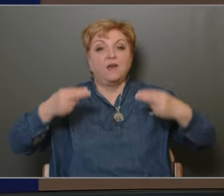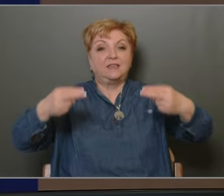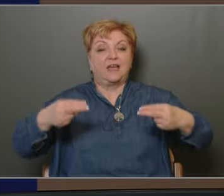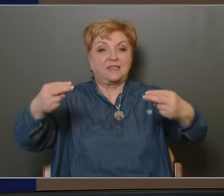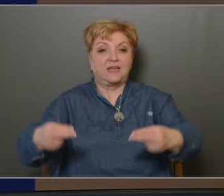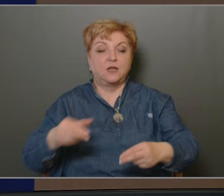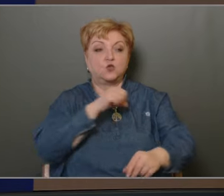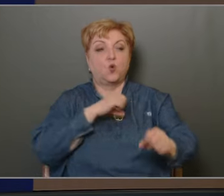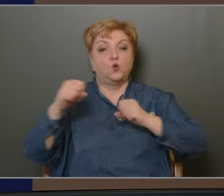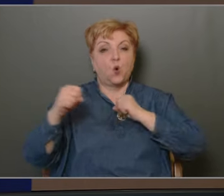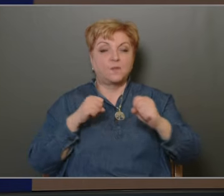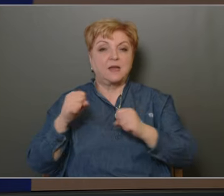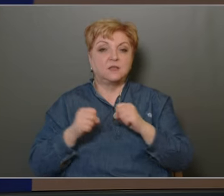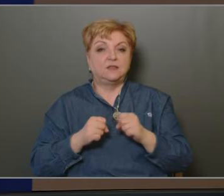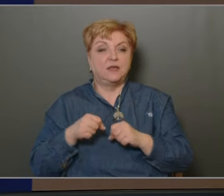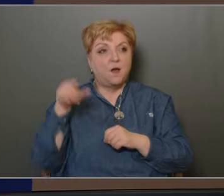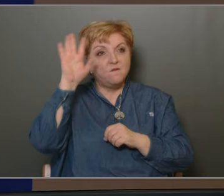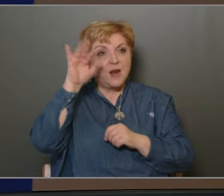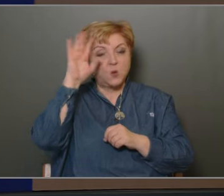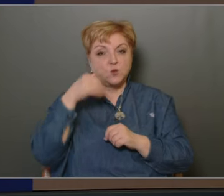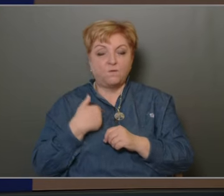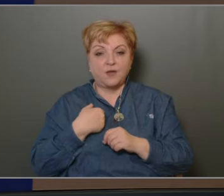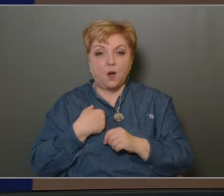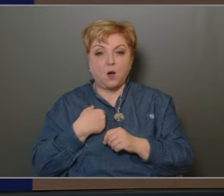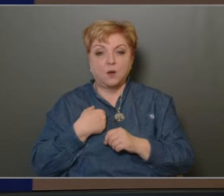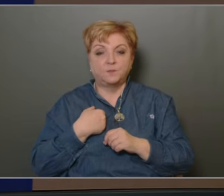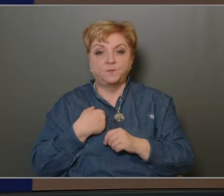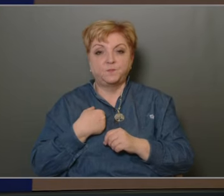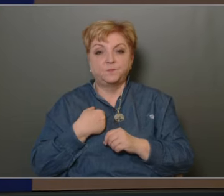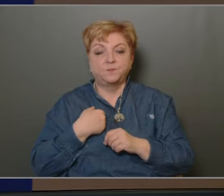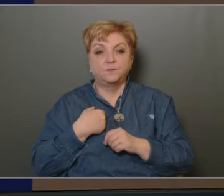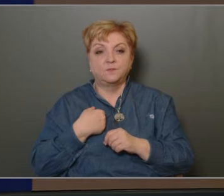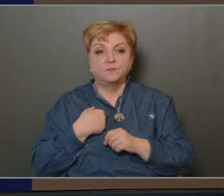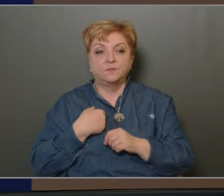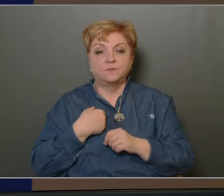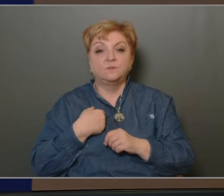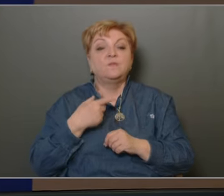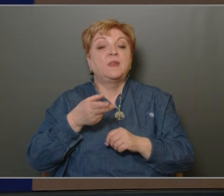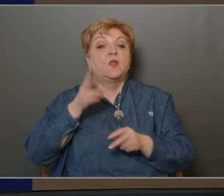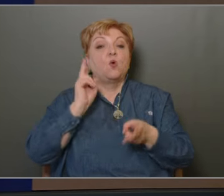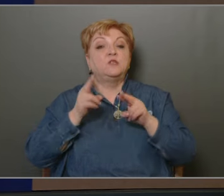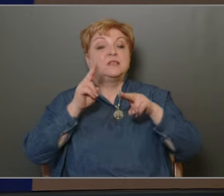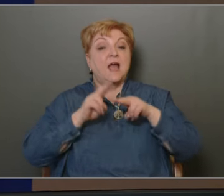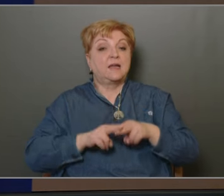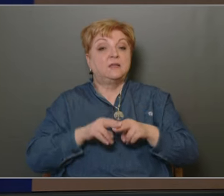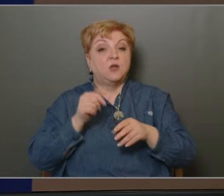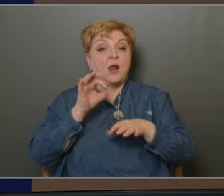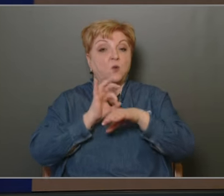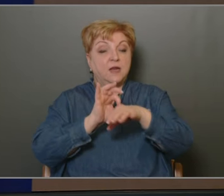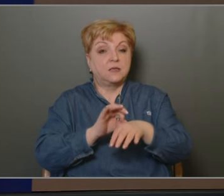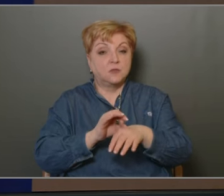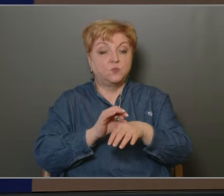önkormányzati filozófia az ügyletben, hogy az eredeti előirányzatban